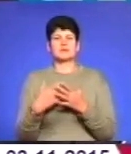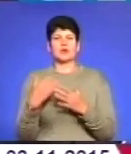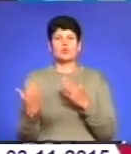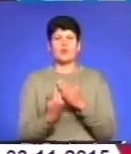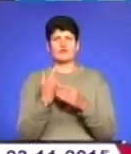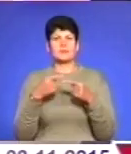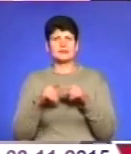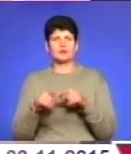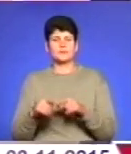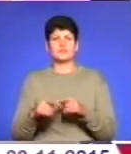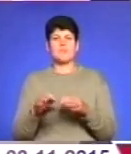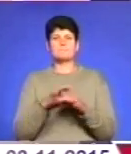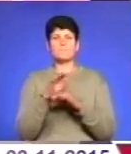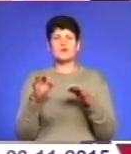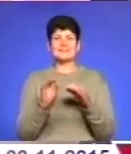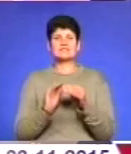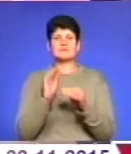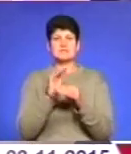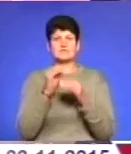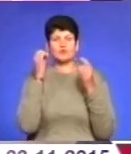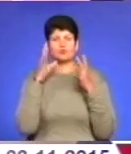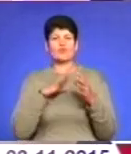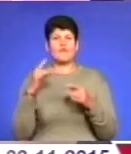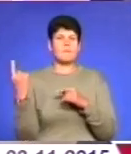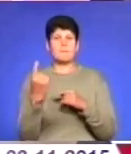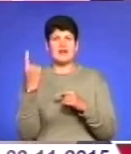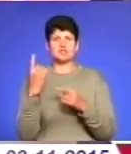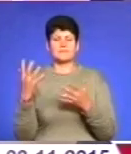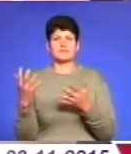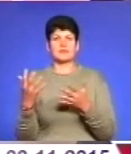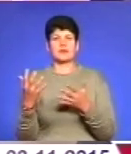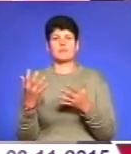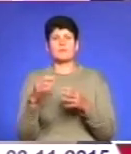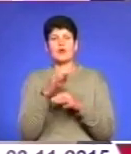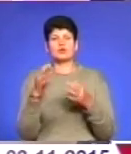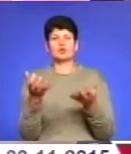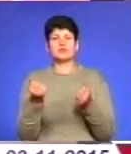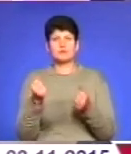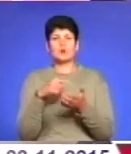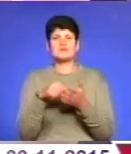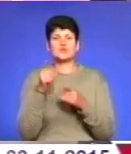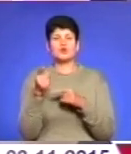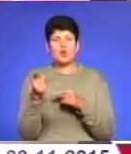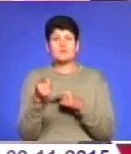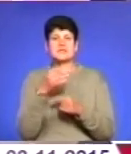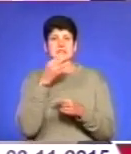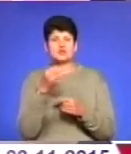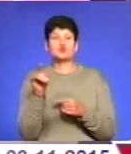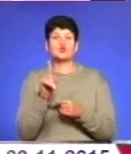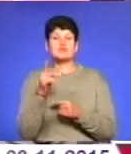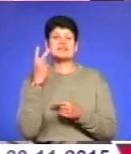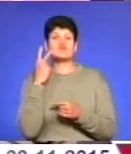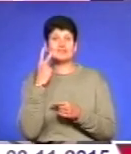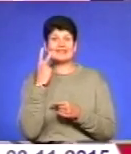технологіями. Проект інвестицій в культуру був першим грантовим проєктом, який отримало місто Тернопіль. І зразу скажу, що завжди